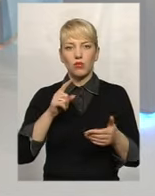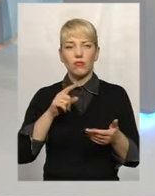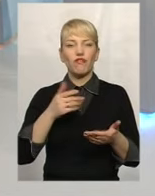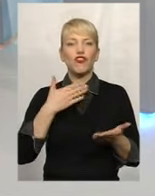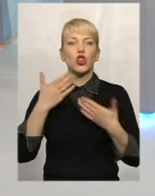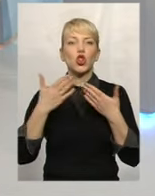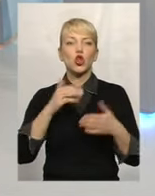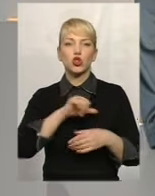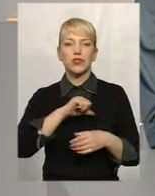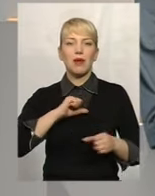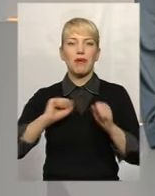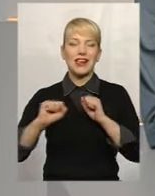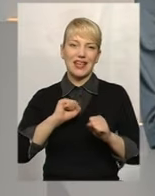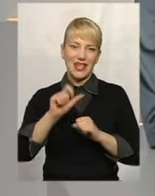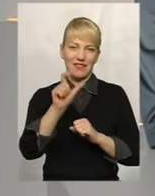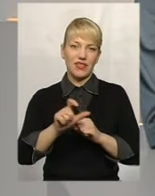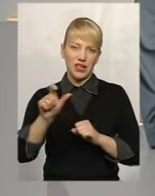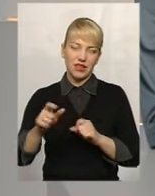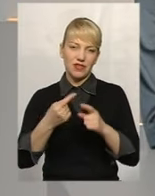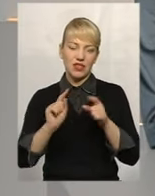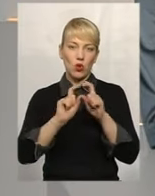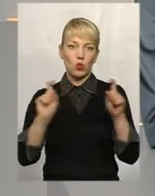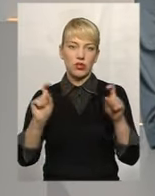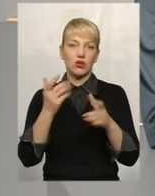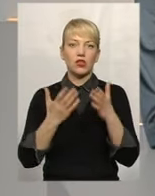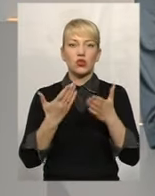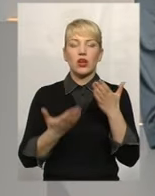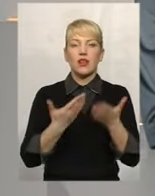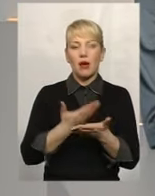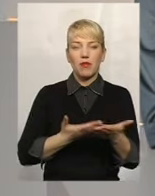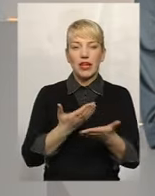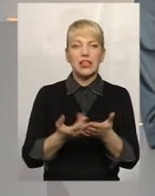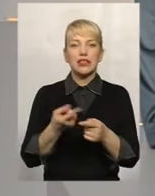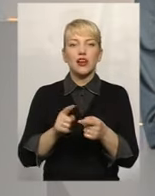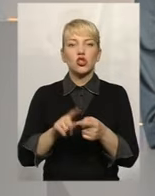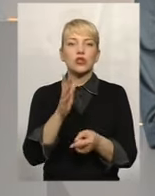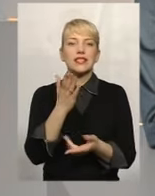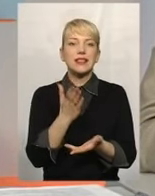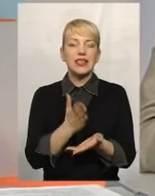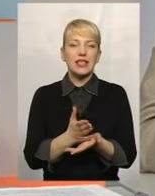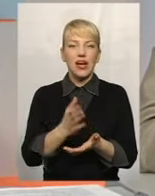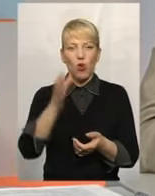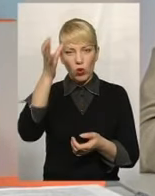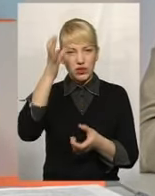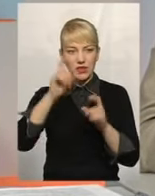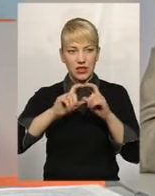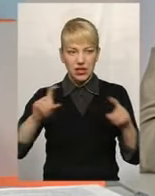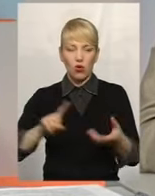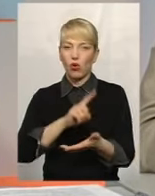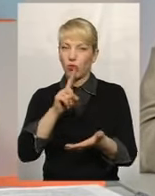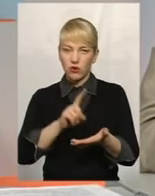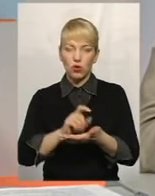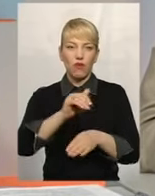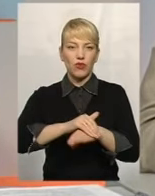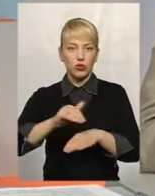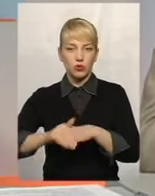цієї установи, наприклад, якщо це освітні заклади, навчальні заклади і так далі. Обов'язково фіксуємо